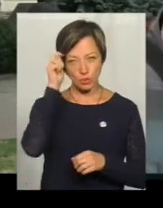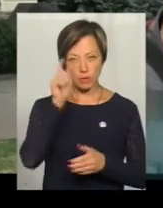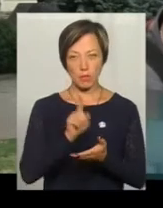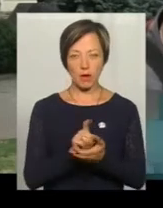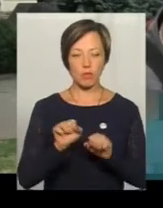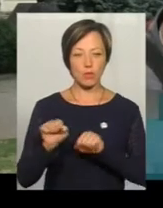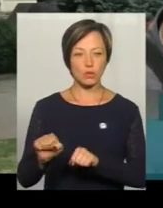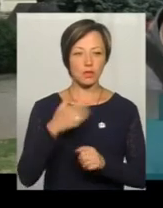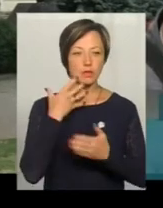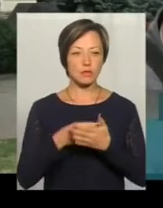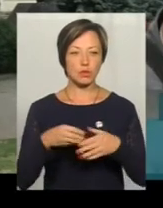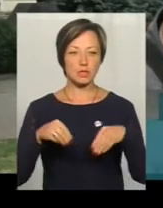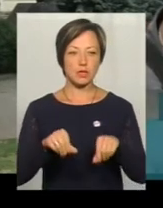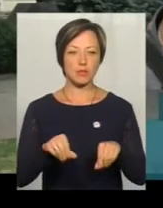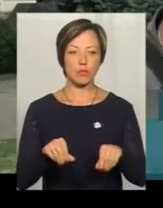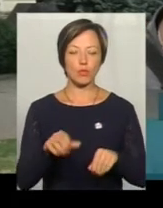бути воїном.